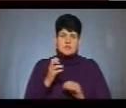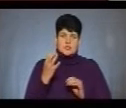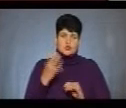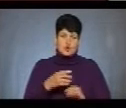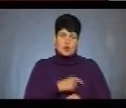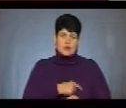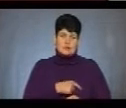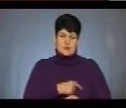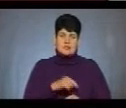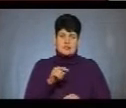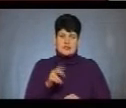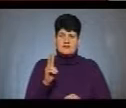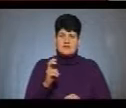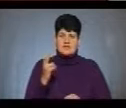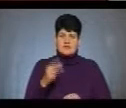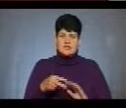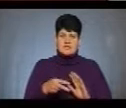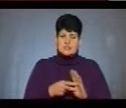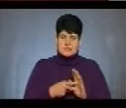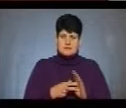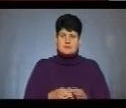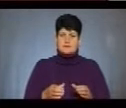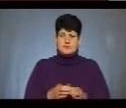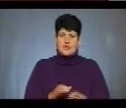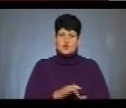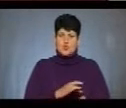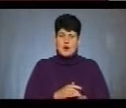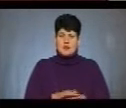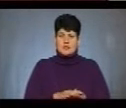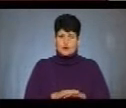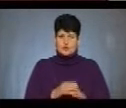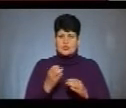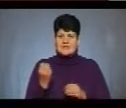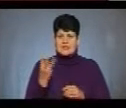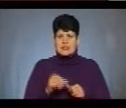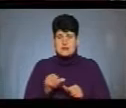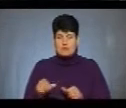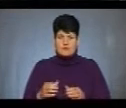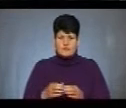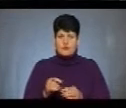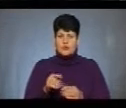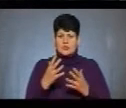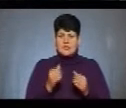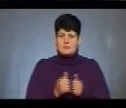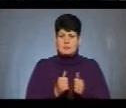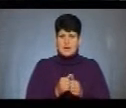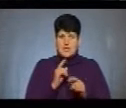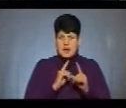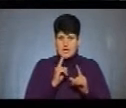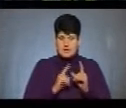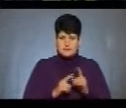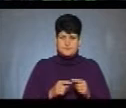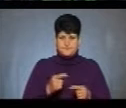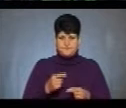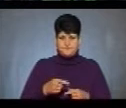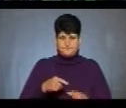депутатів, з них 227 – з фракції «Слуги народу», ще 13 – позафракційні. У той же день біля ради мітингували аграрії.